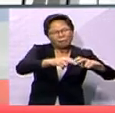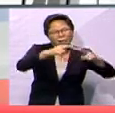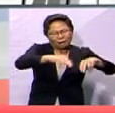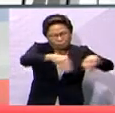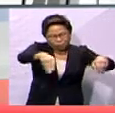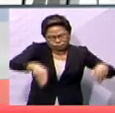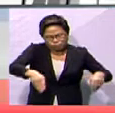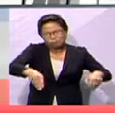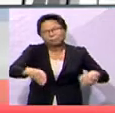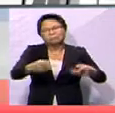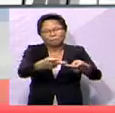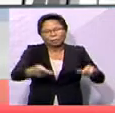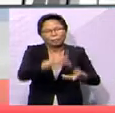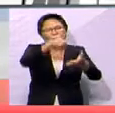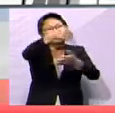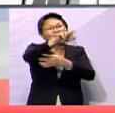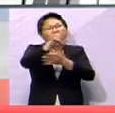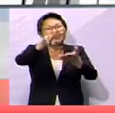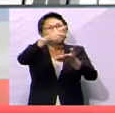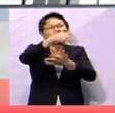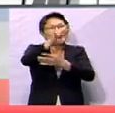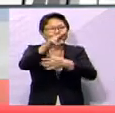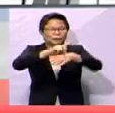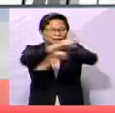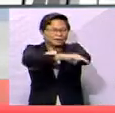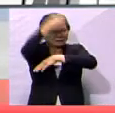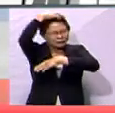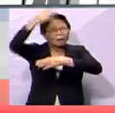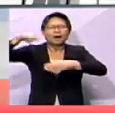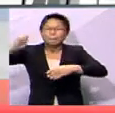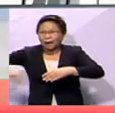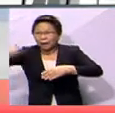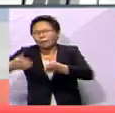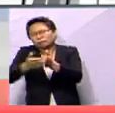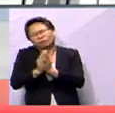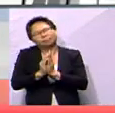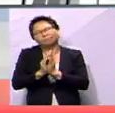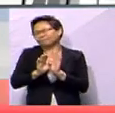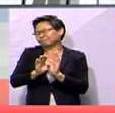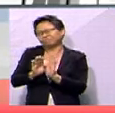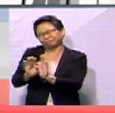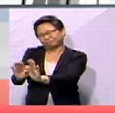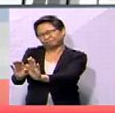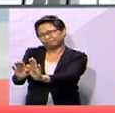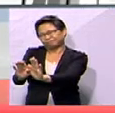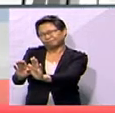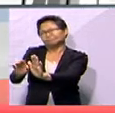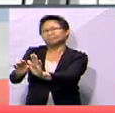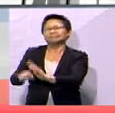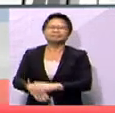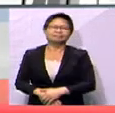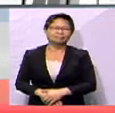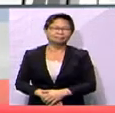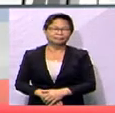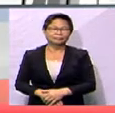persempadanan kawasan pilihan raya di negeri itu selepas Mahkamah Rayuan menolak rayuan semakan kehakimannya.